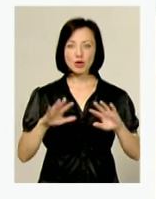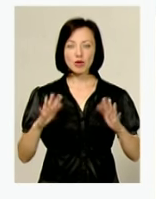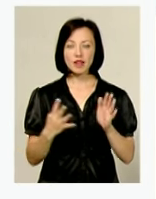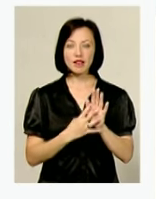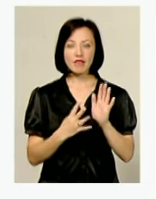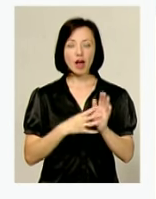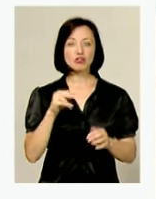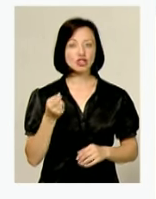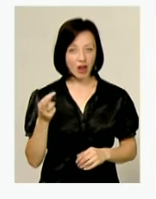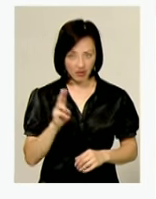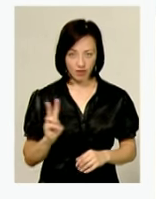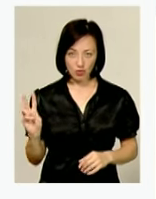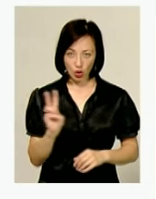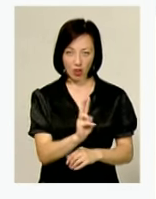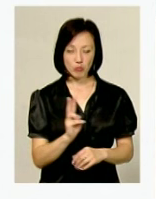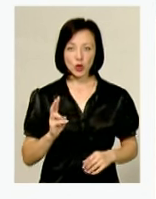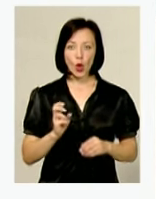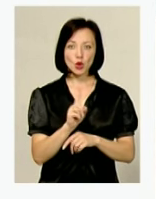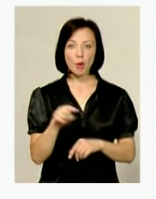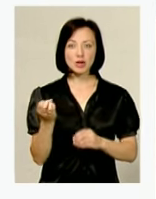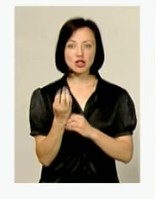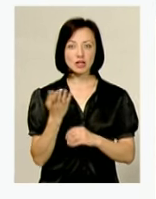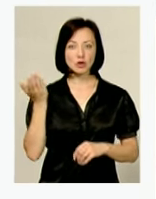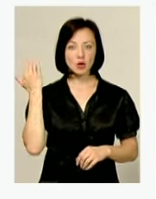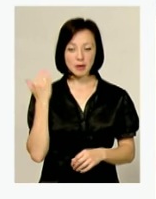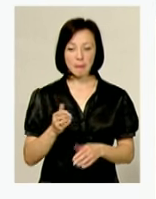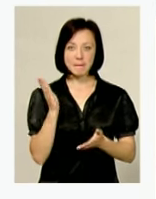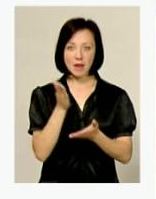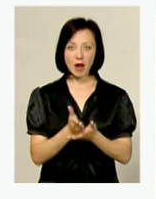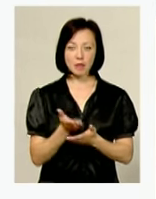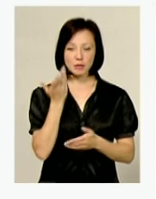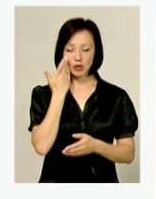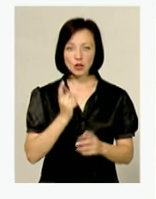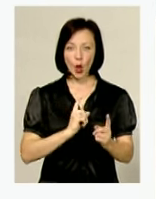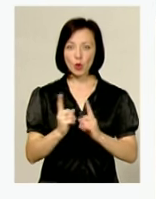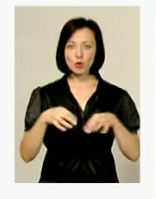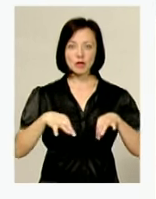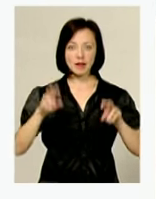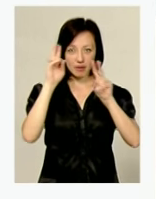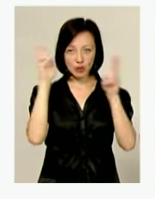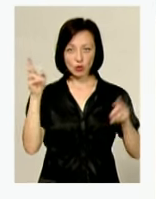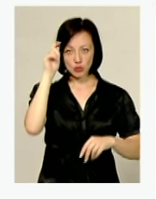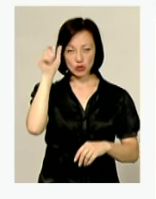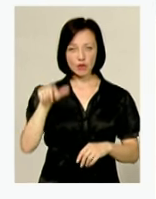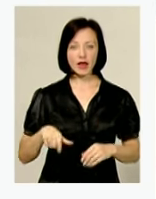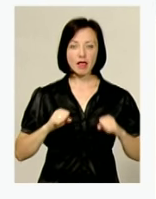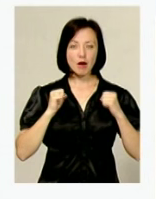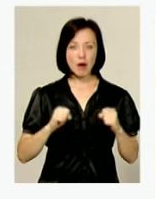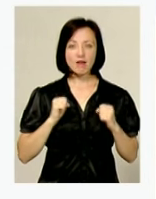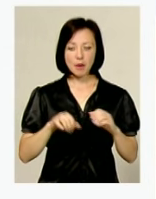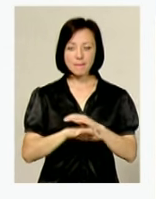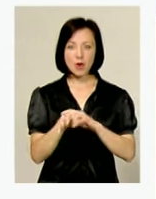червня у тролейбусі номер 14. Нагадаємо, тоді прямо під час руху транспорту невідомий чоловік намагався пограбувати